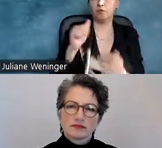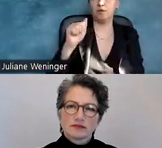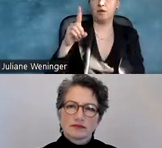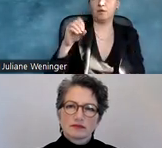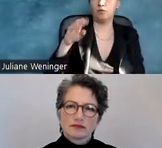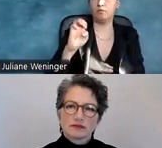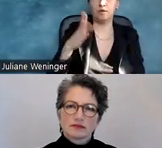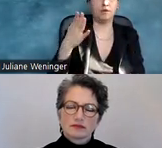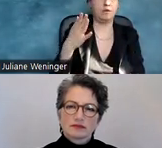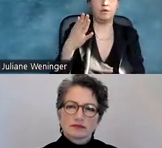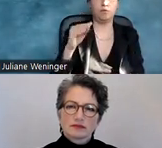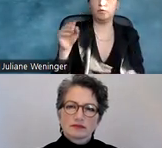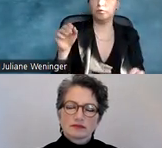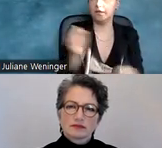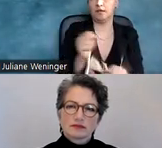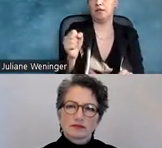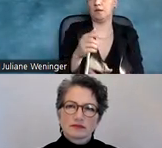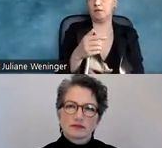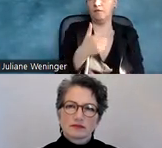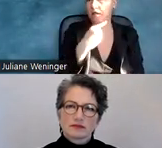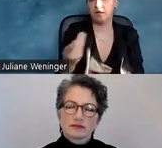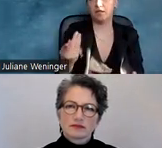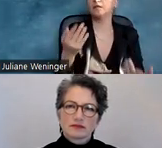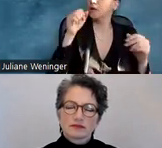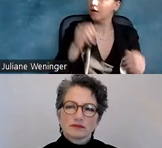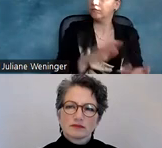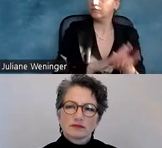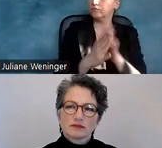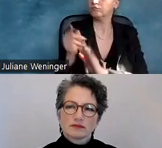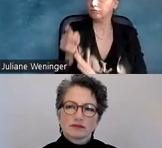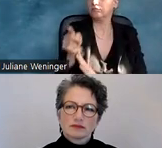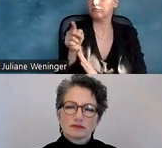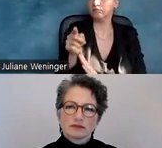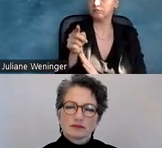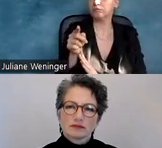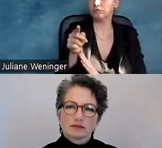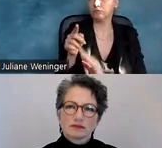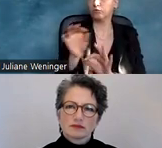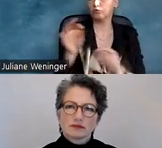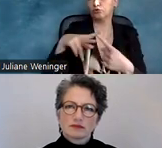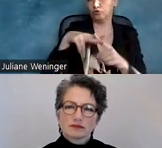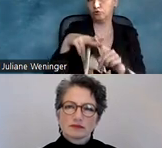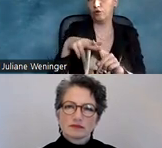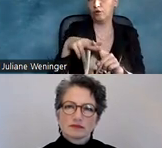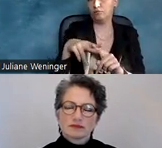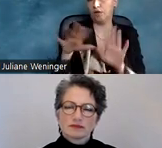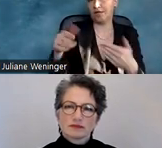benutzen kann oder will, dann kann man es als anderes Tool benutzen.